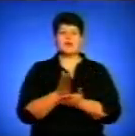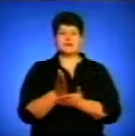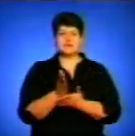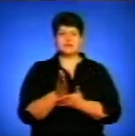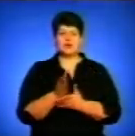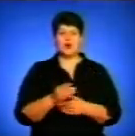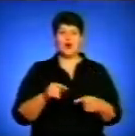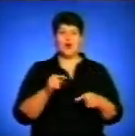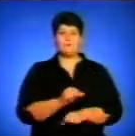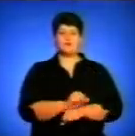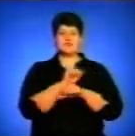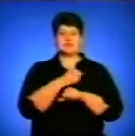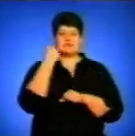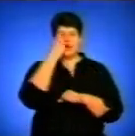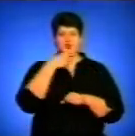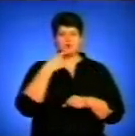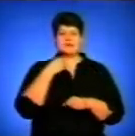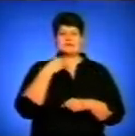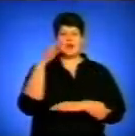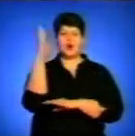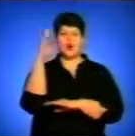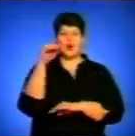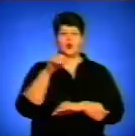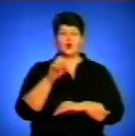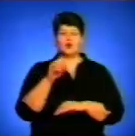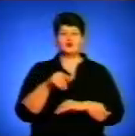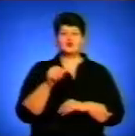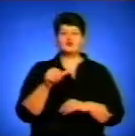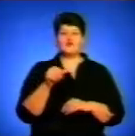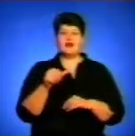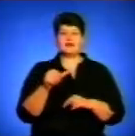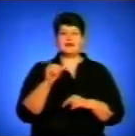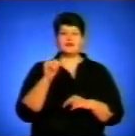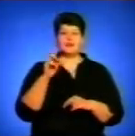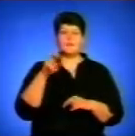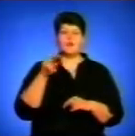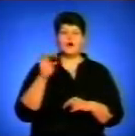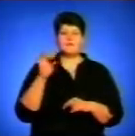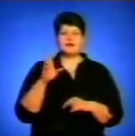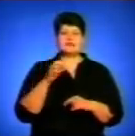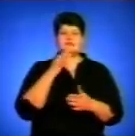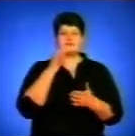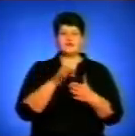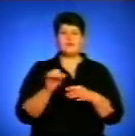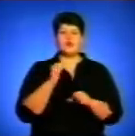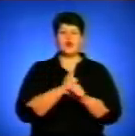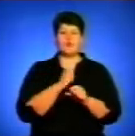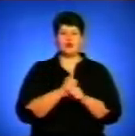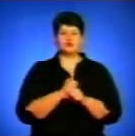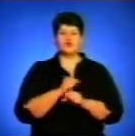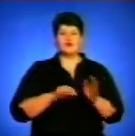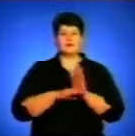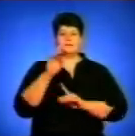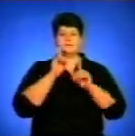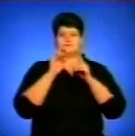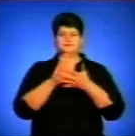особисте голосування. Народний депутат України від партії «Удар» Ігор Побер прозвітував про роботу у парламенті. Деталі у